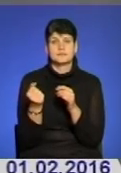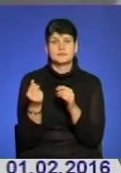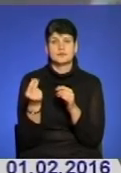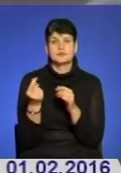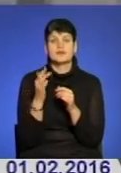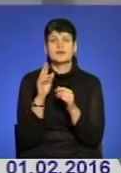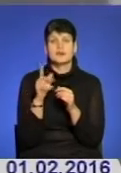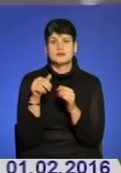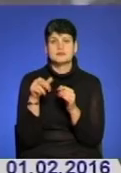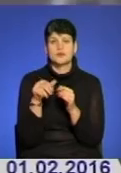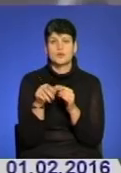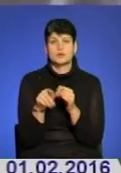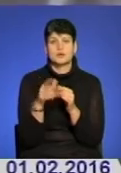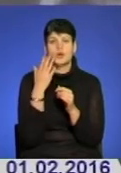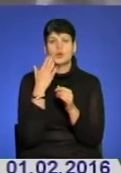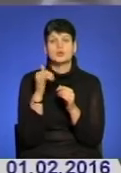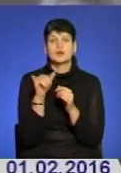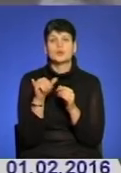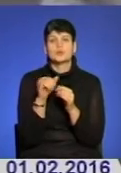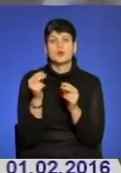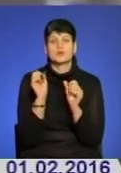Питається, як заходити, куди гроші заносити.